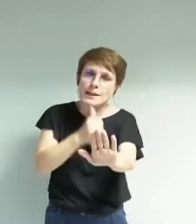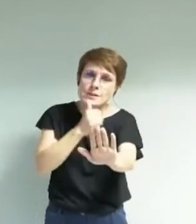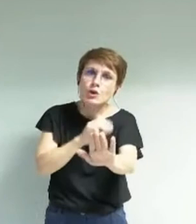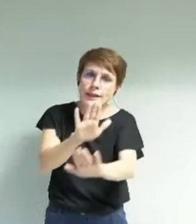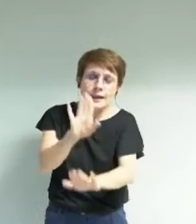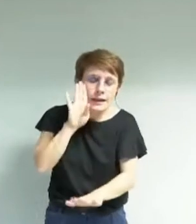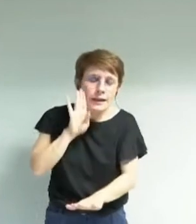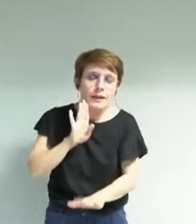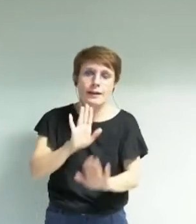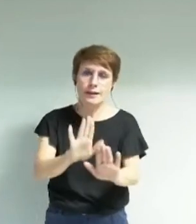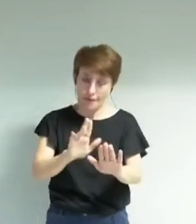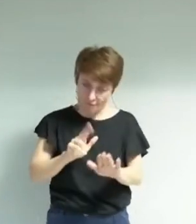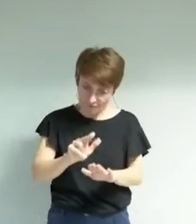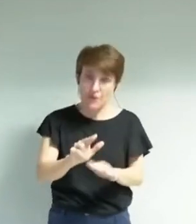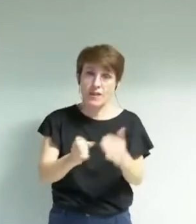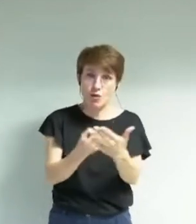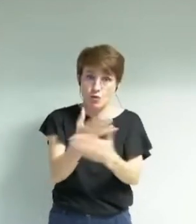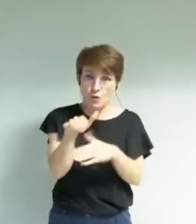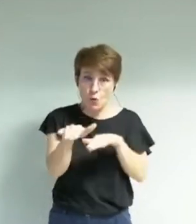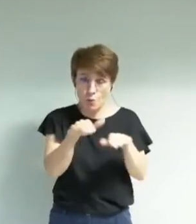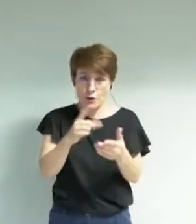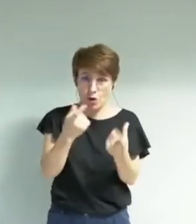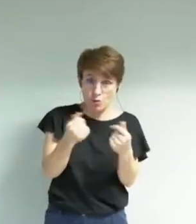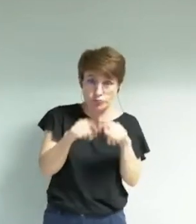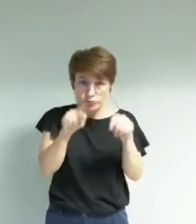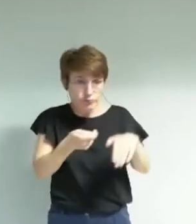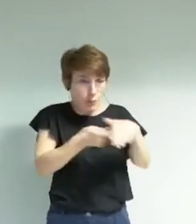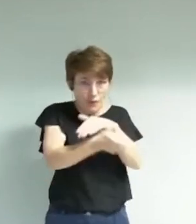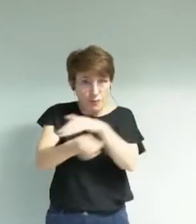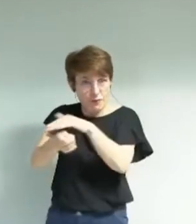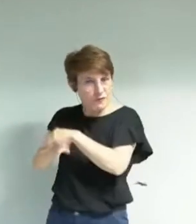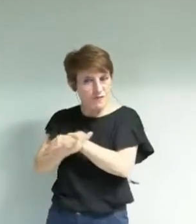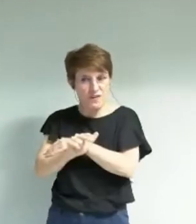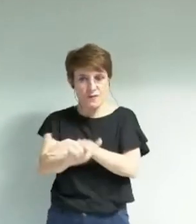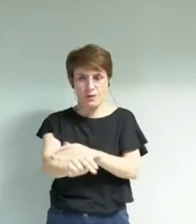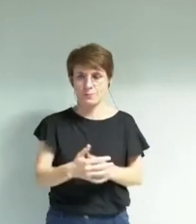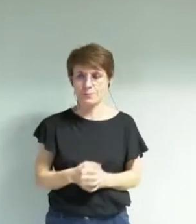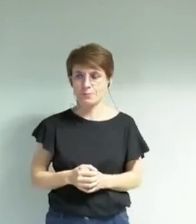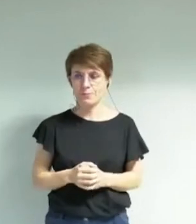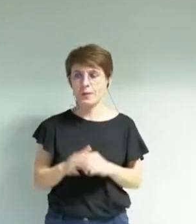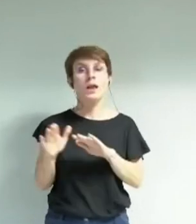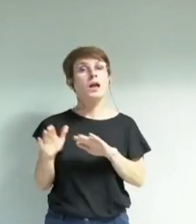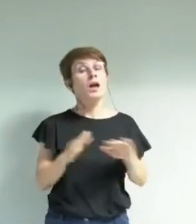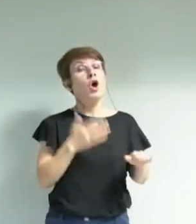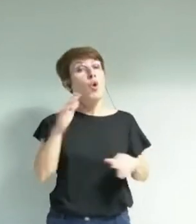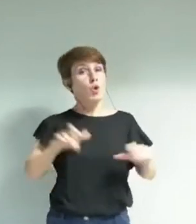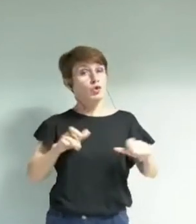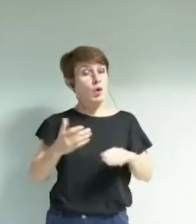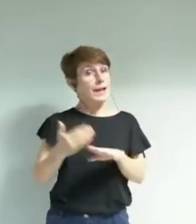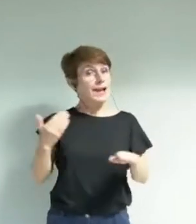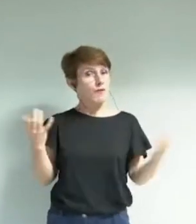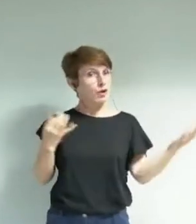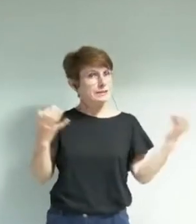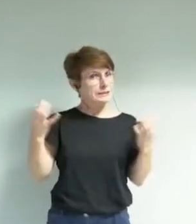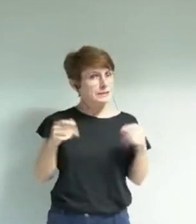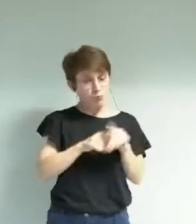patience il y a de nouveaux dispositifs qui arrivent et puis comme tous mes collègues avant moi l'ont dit on n'a pas